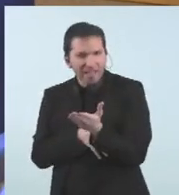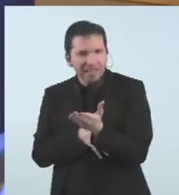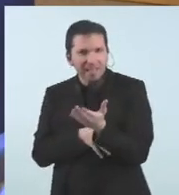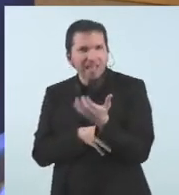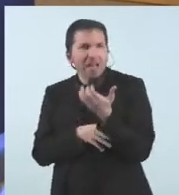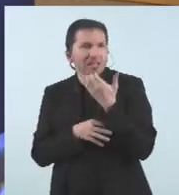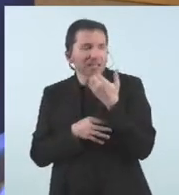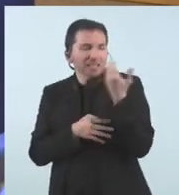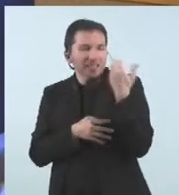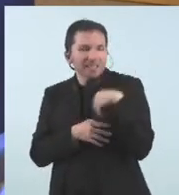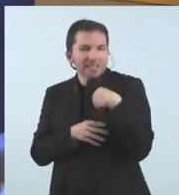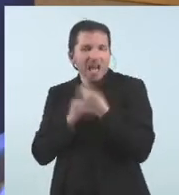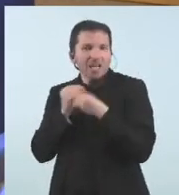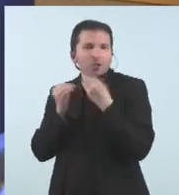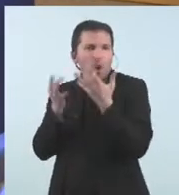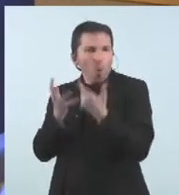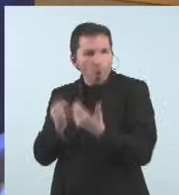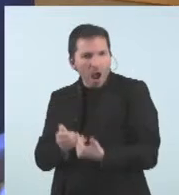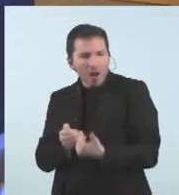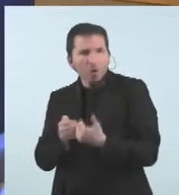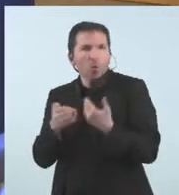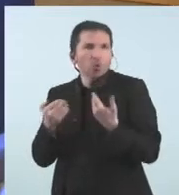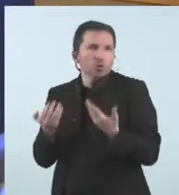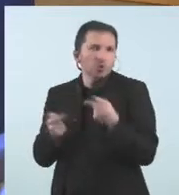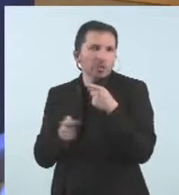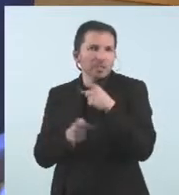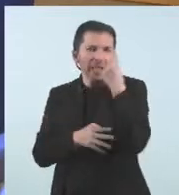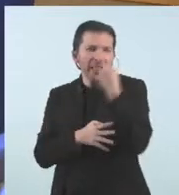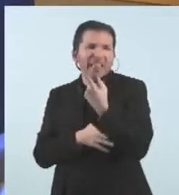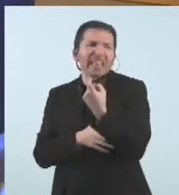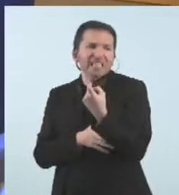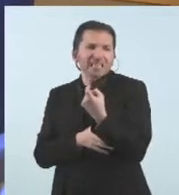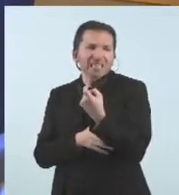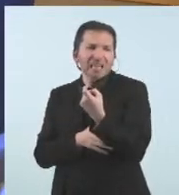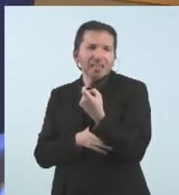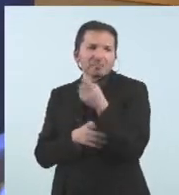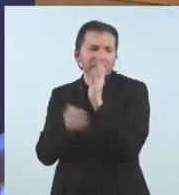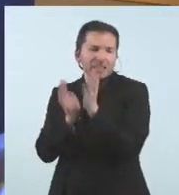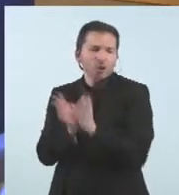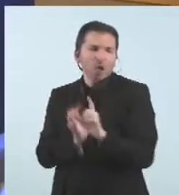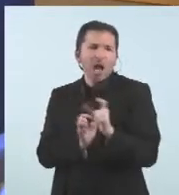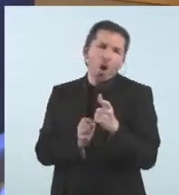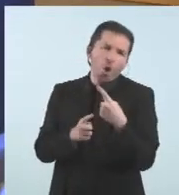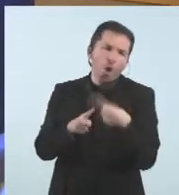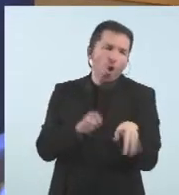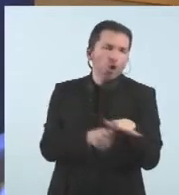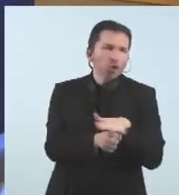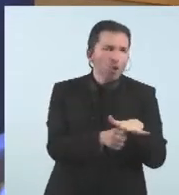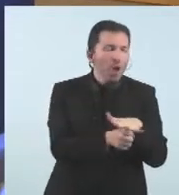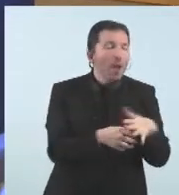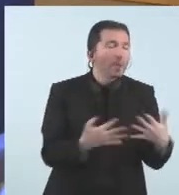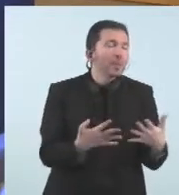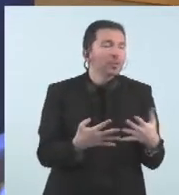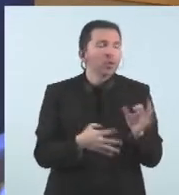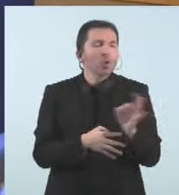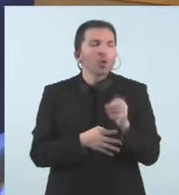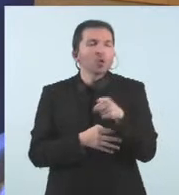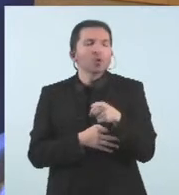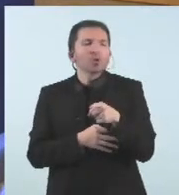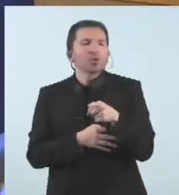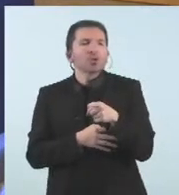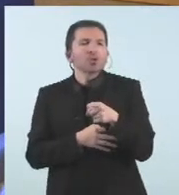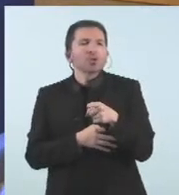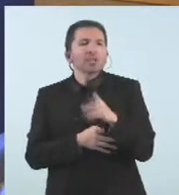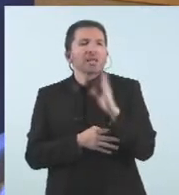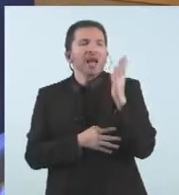si s'haurà de retocar alguna cosa i en línies generals com afecta i si preocupa que aquesta